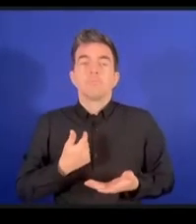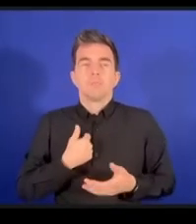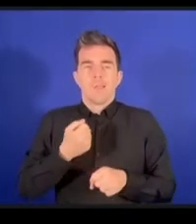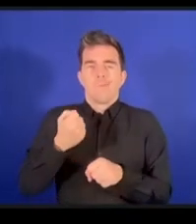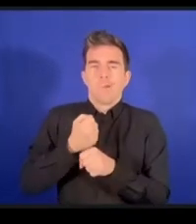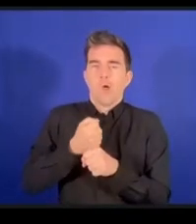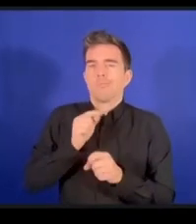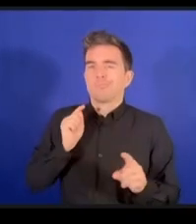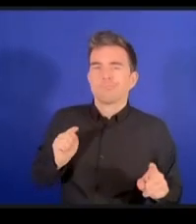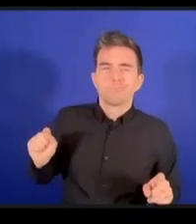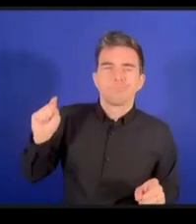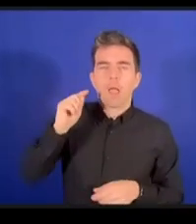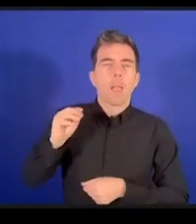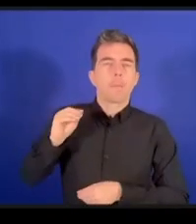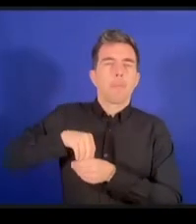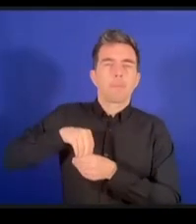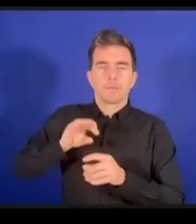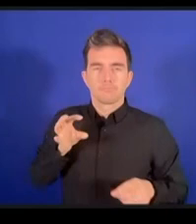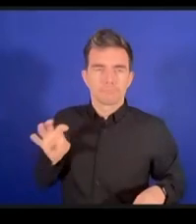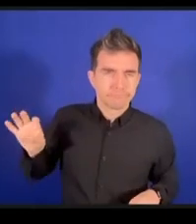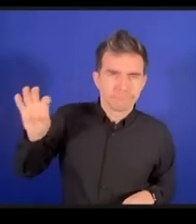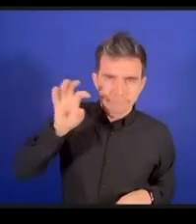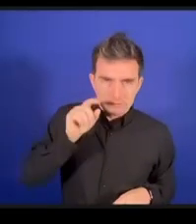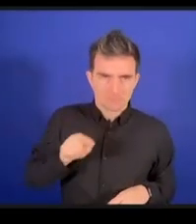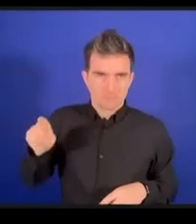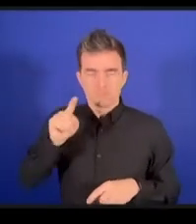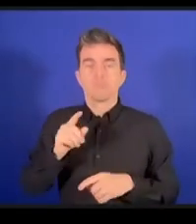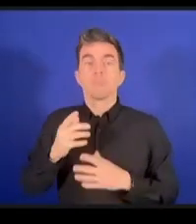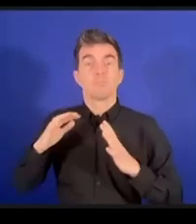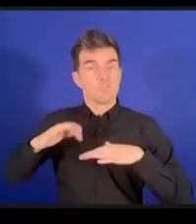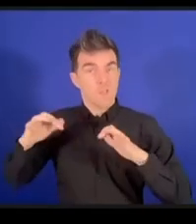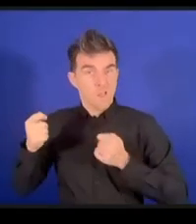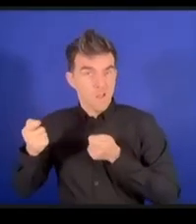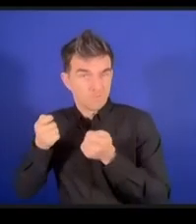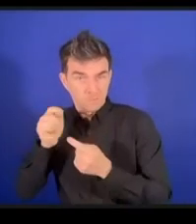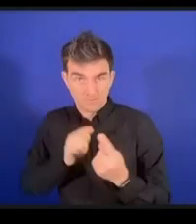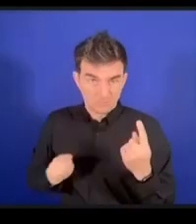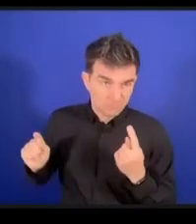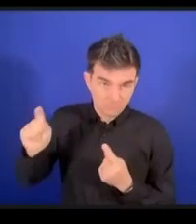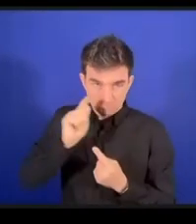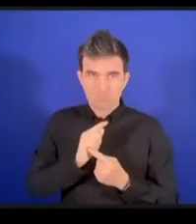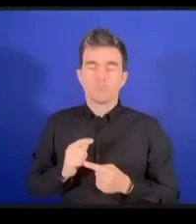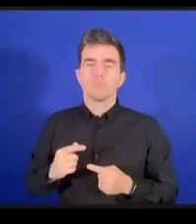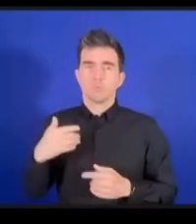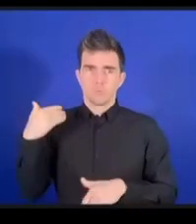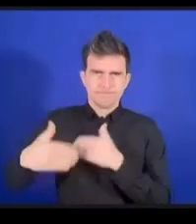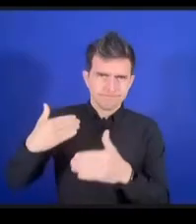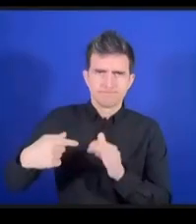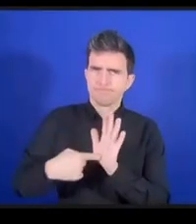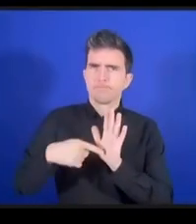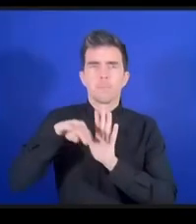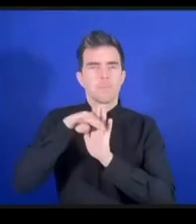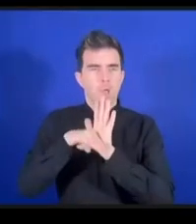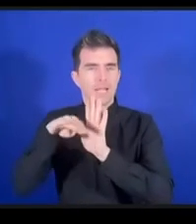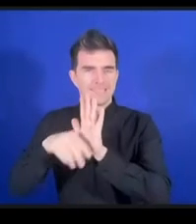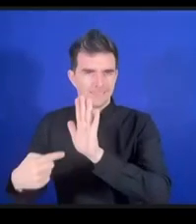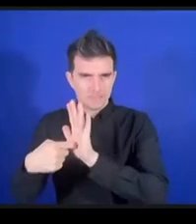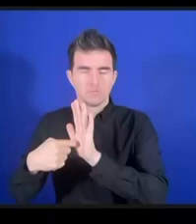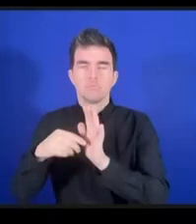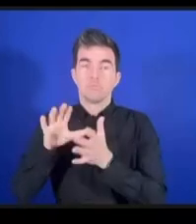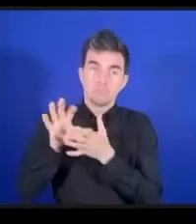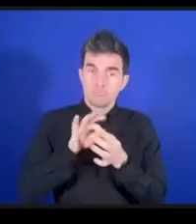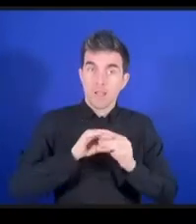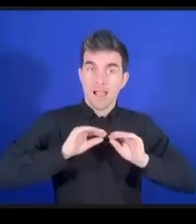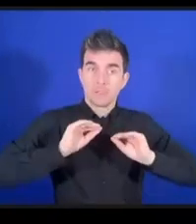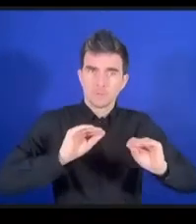ポリシーを正当化しようとしています教育に対するアクセスを制限せずにオープンなエデュケーショナルリソースを提供するというの